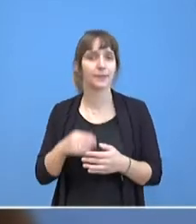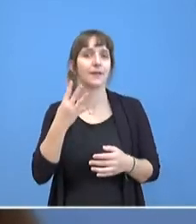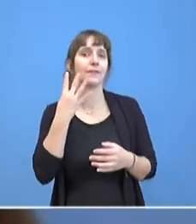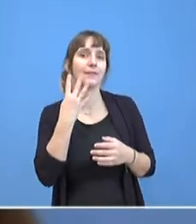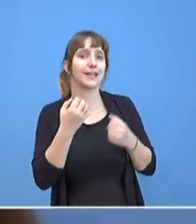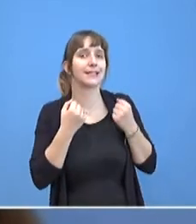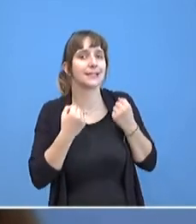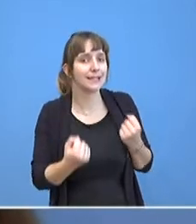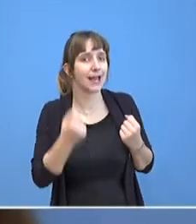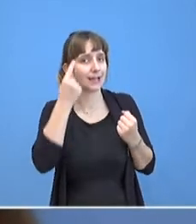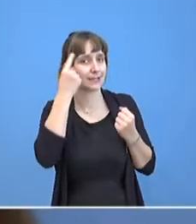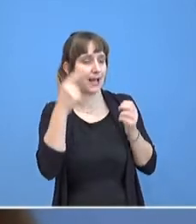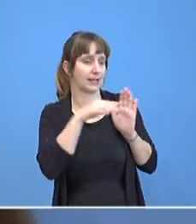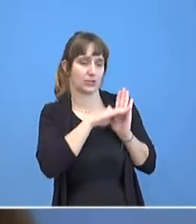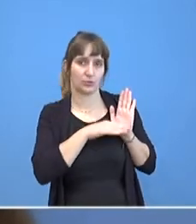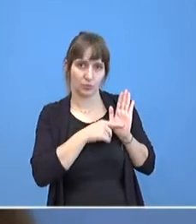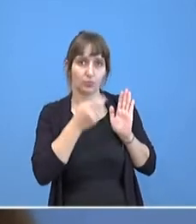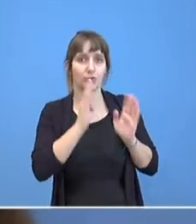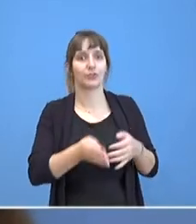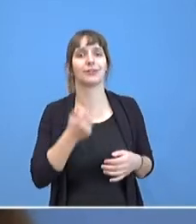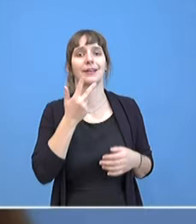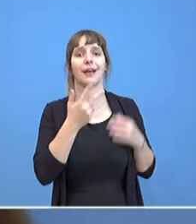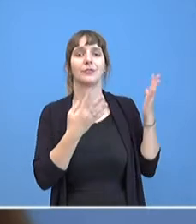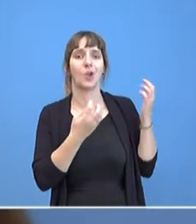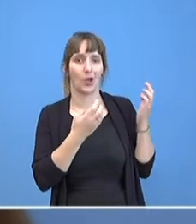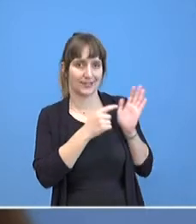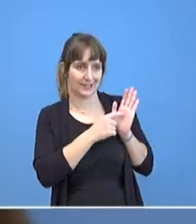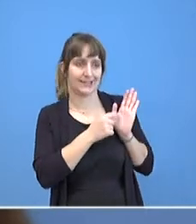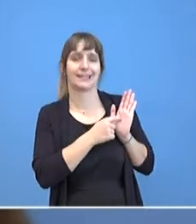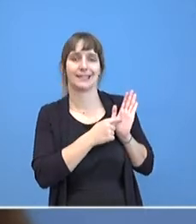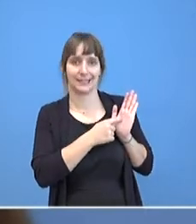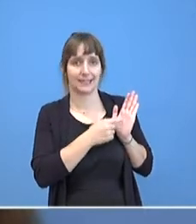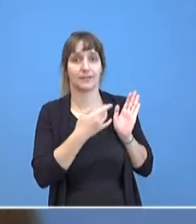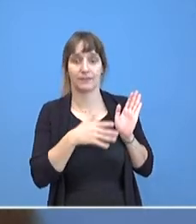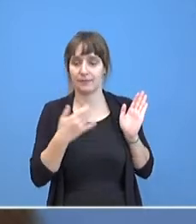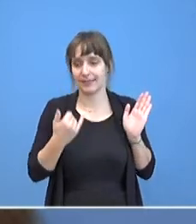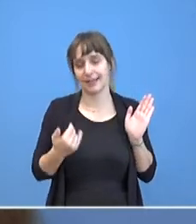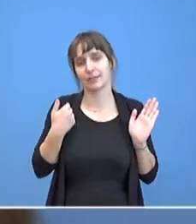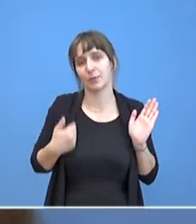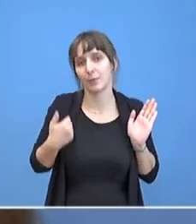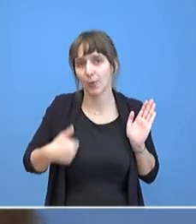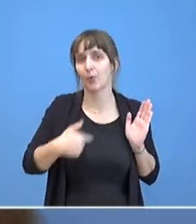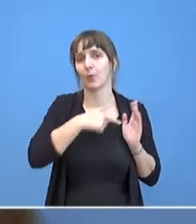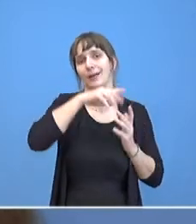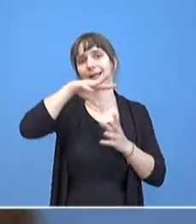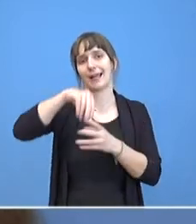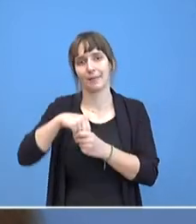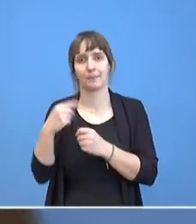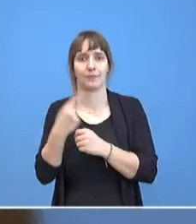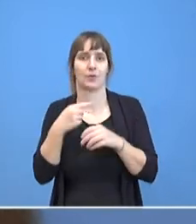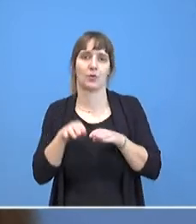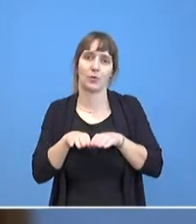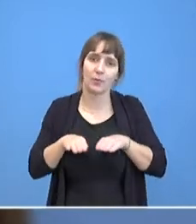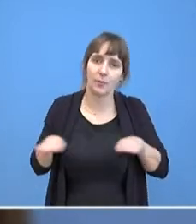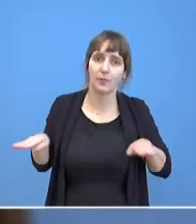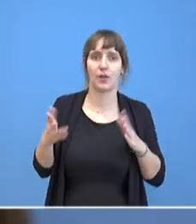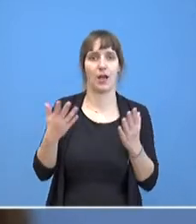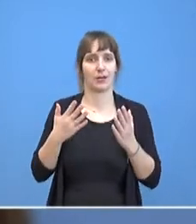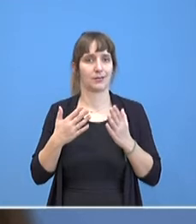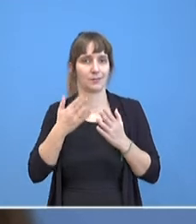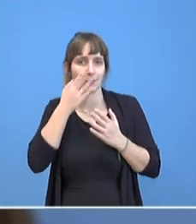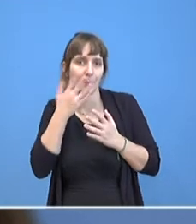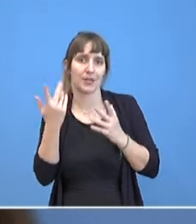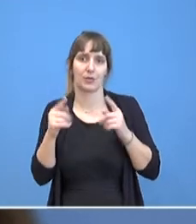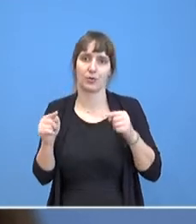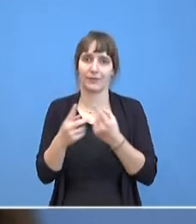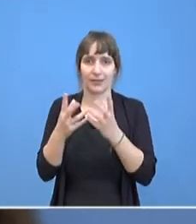1993, Teil der Bemühungen sind, auf die wir aufbauen bei der Lösung des Konfliktes. Und